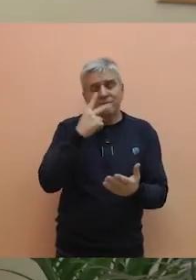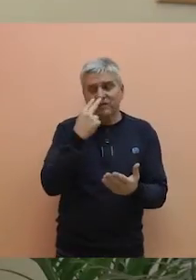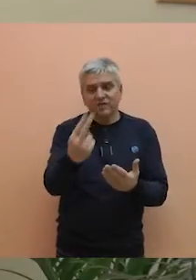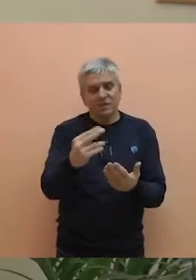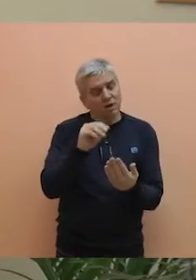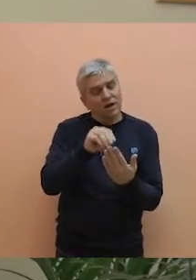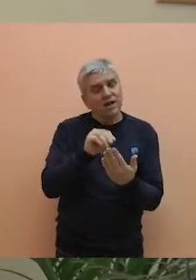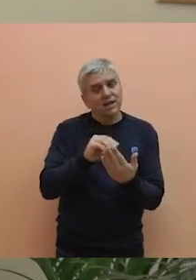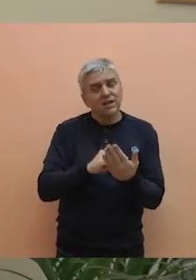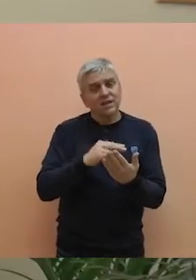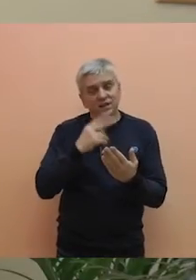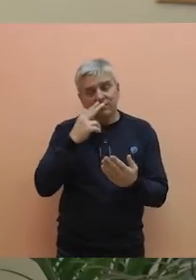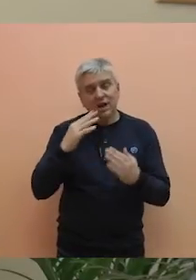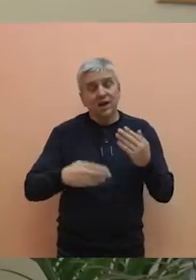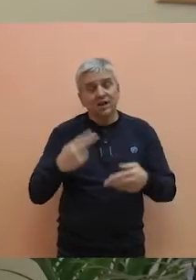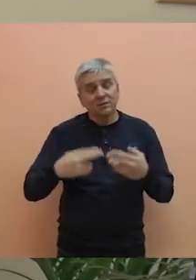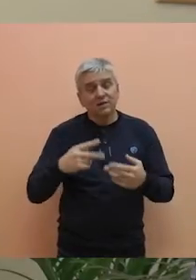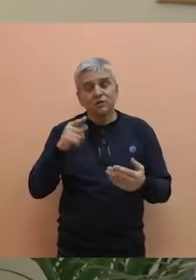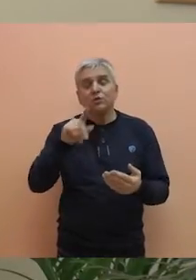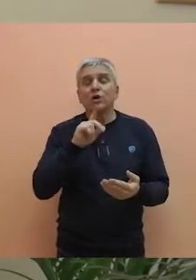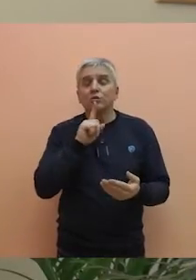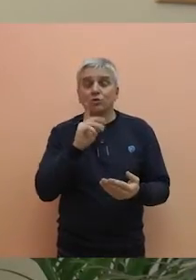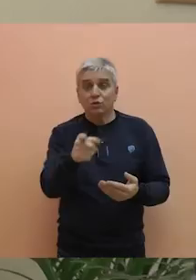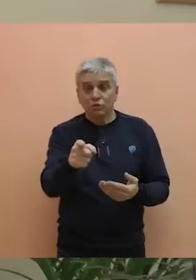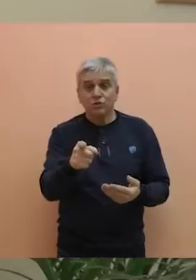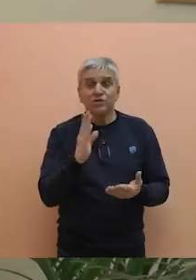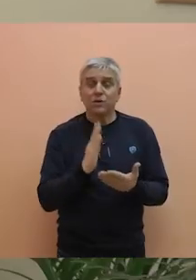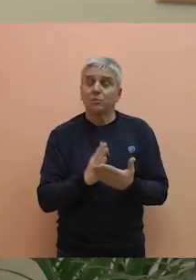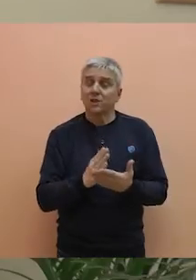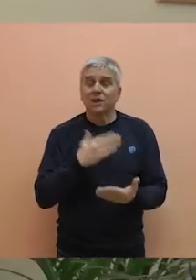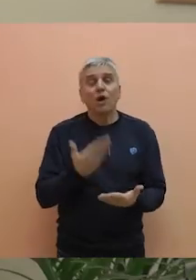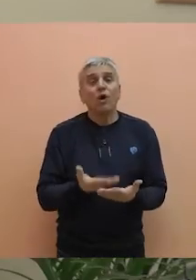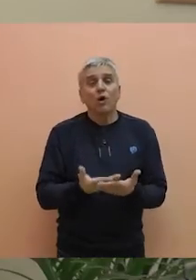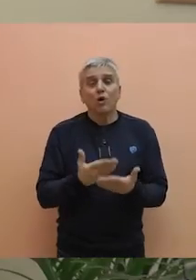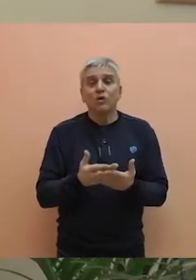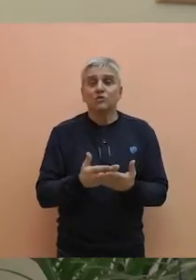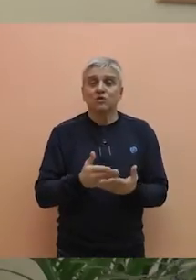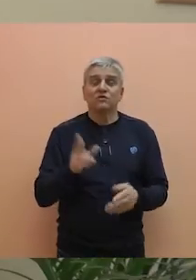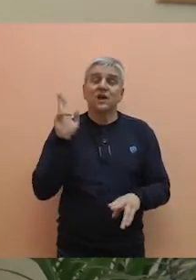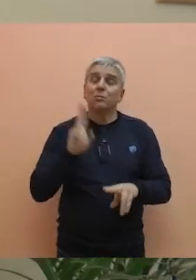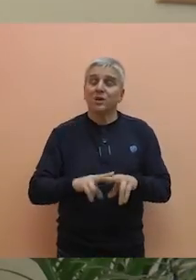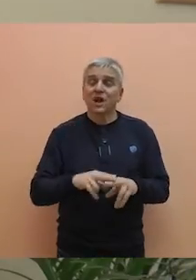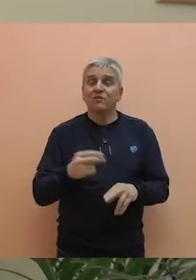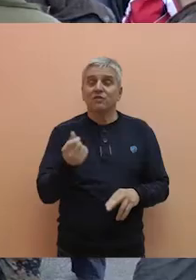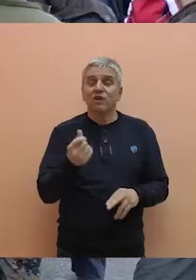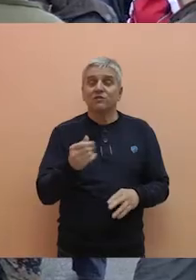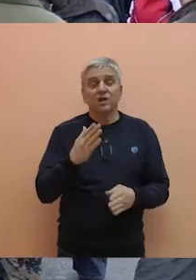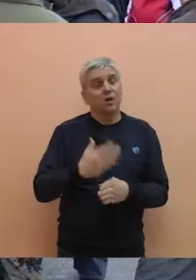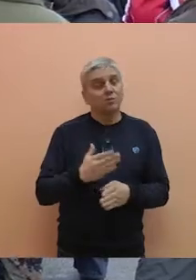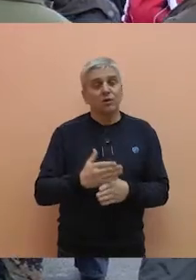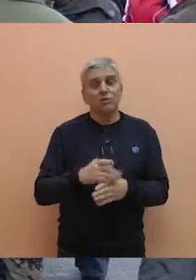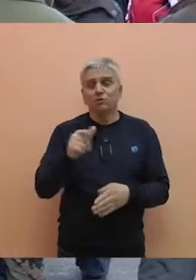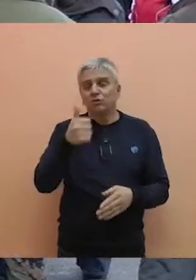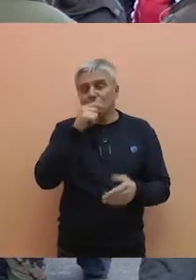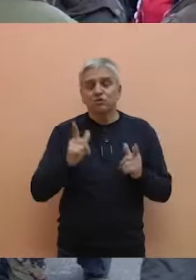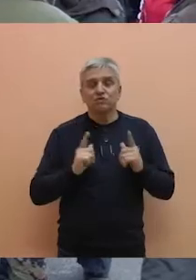određeni kriterijumi koji će biti osnov za ostvarivanje prava na novčanu nakladu. To je ono što nas